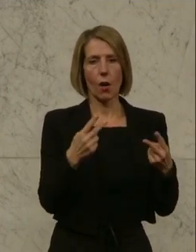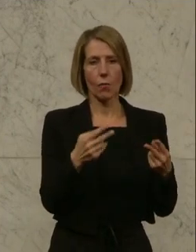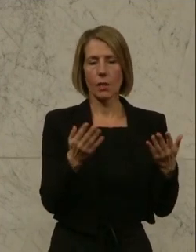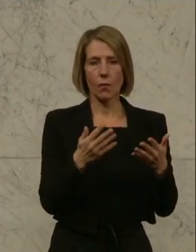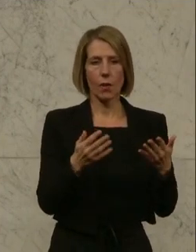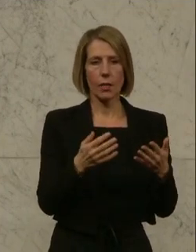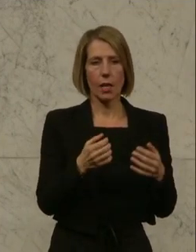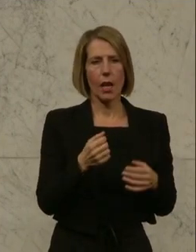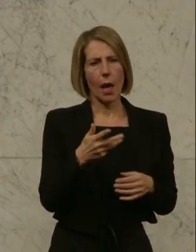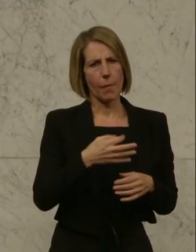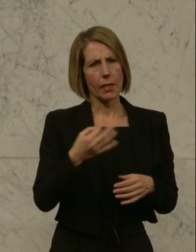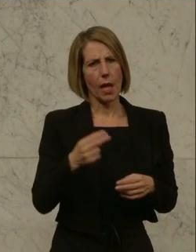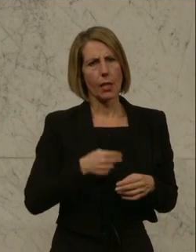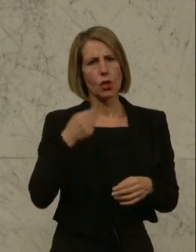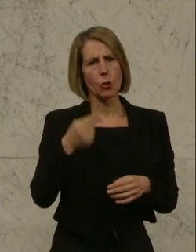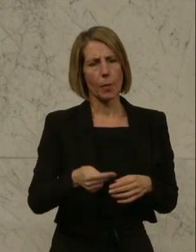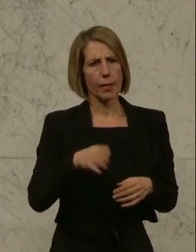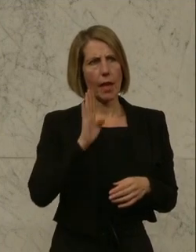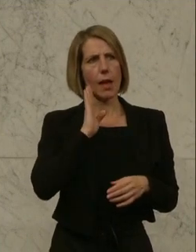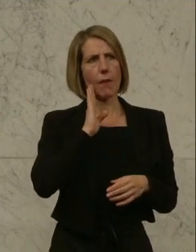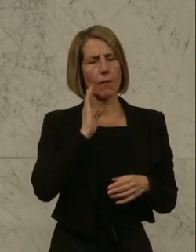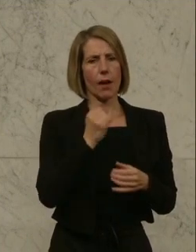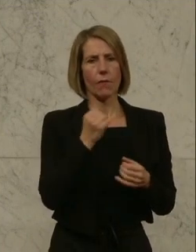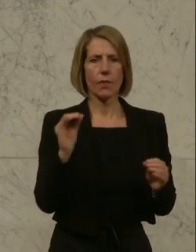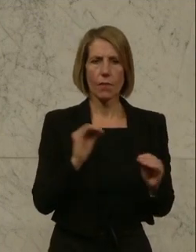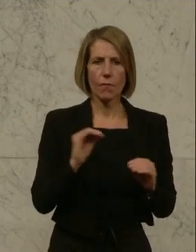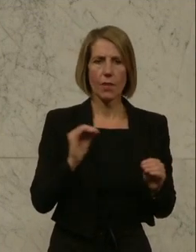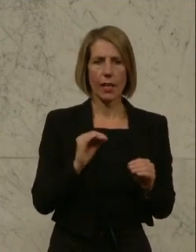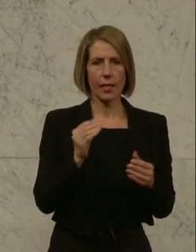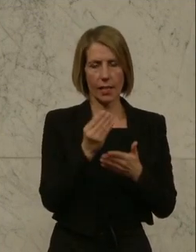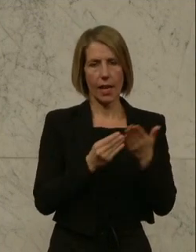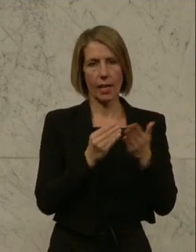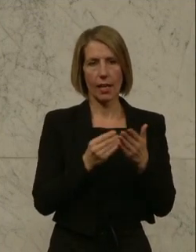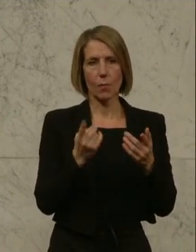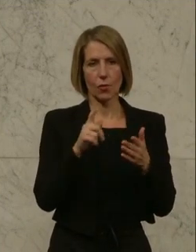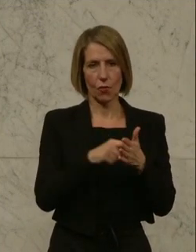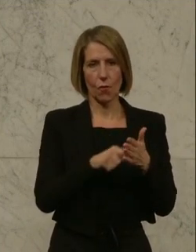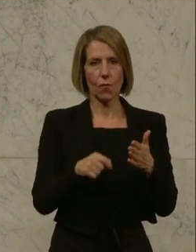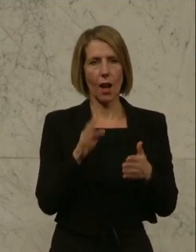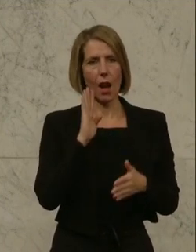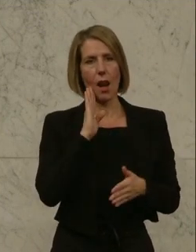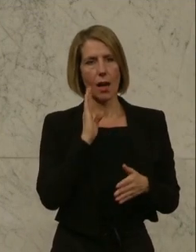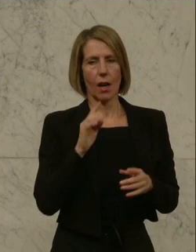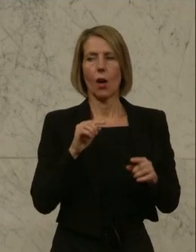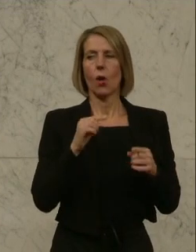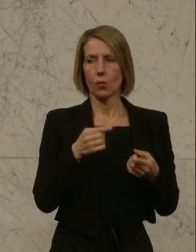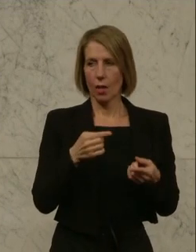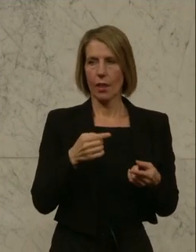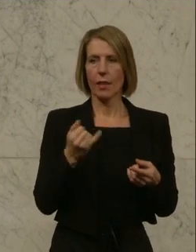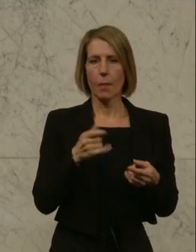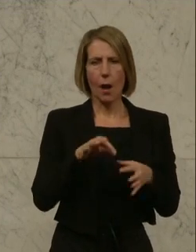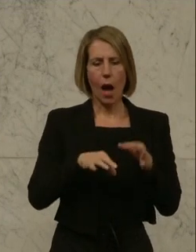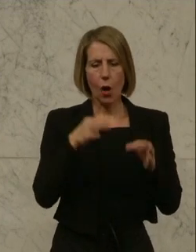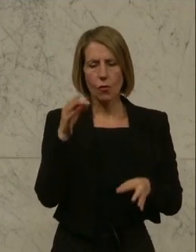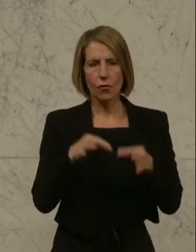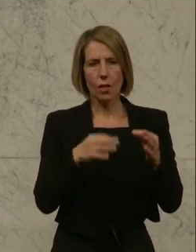erfahren hat, wie das echte Wahlergebnis ist, weil die Briefwahlstimmen erst am folgenden Tag ausgezählt werden konnten, auch unter problematischen Bedingungen,